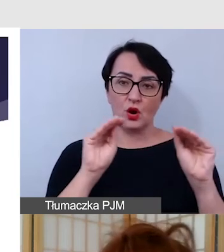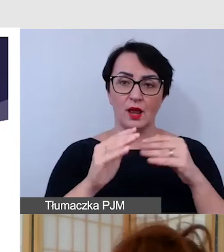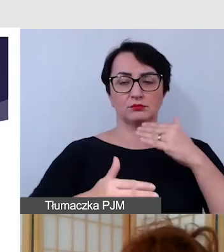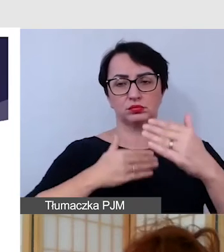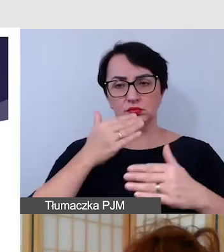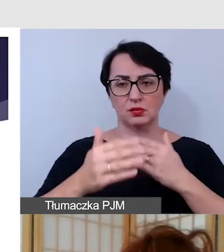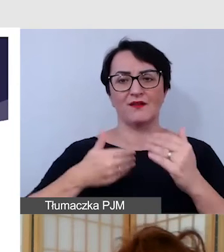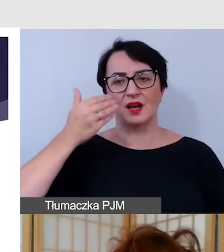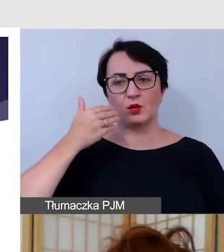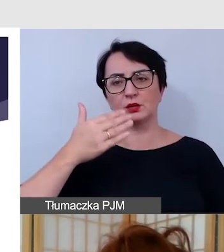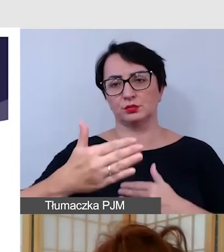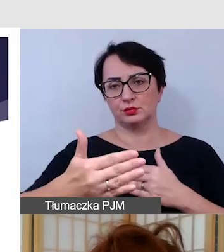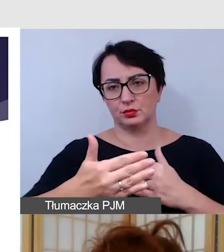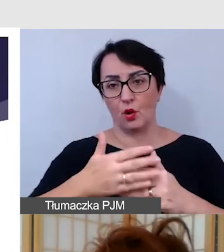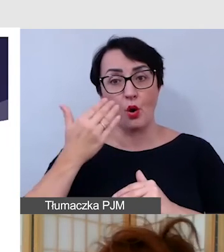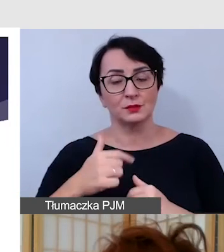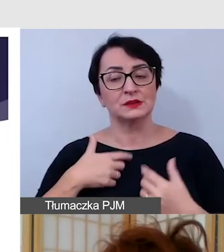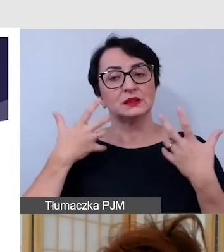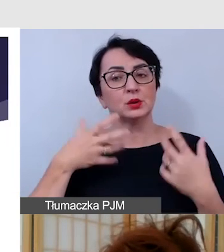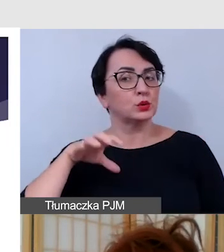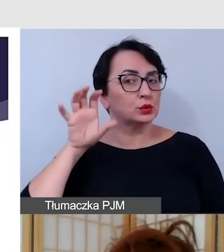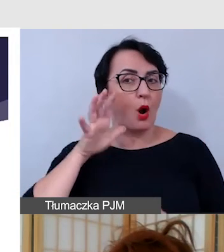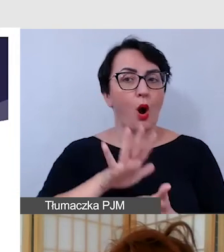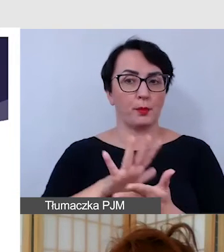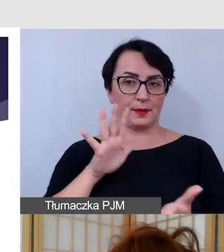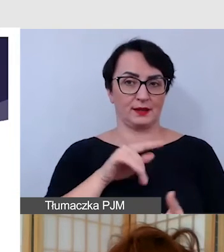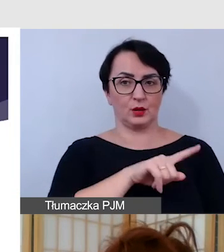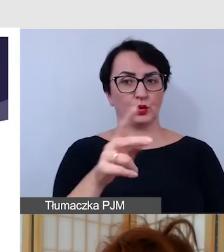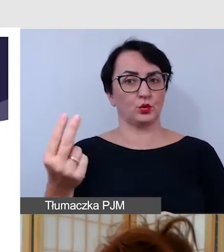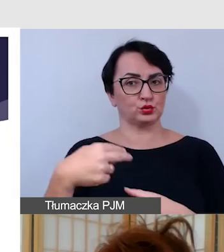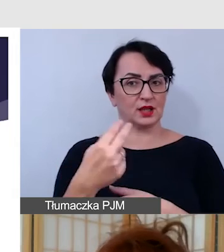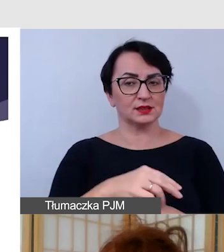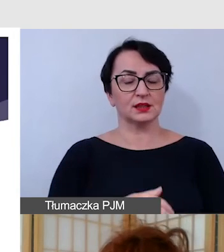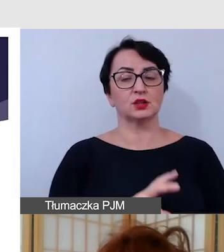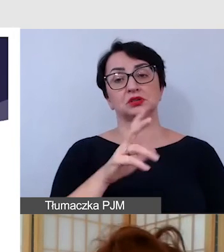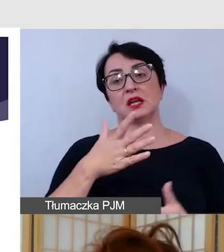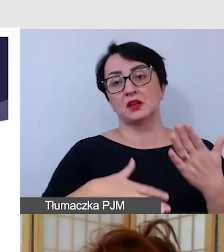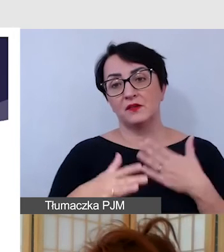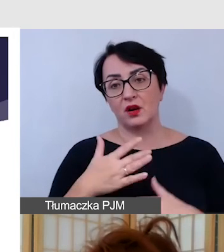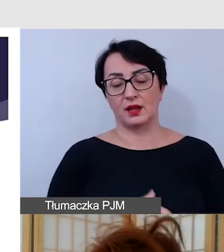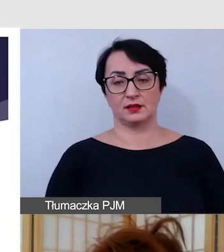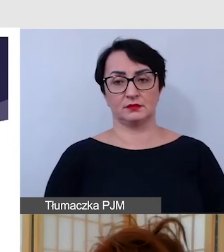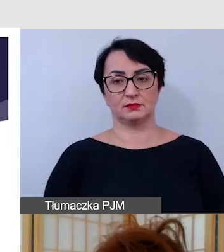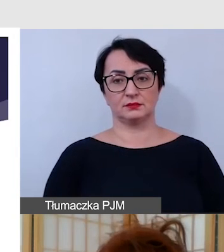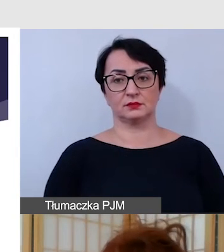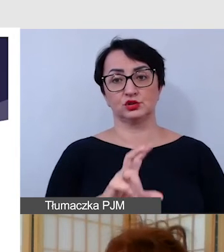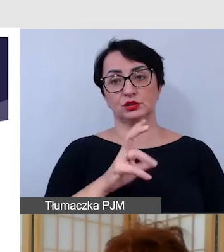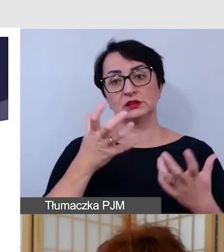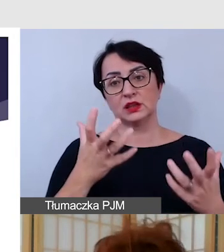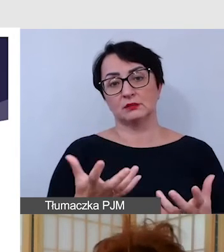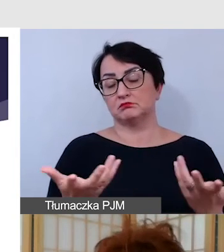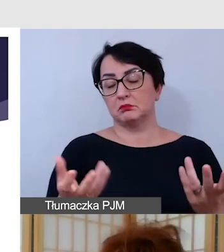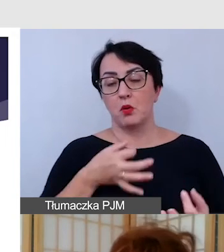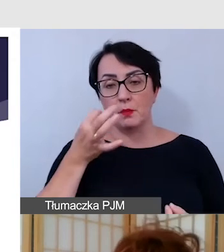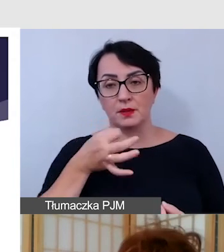wykład i chcielibyśmy usłyszeć opinię naszych uczestników, czy są zadowoleni, czy chcieliby coś na